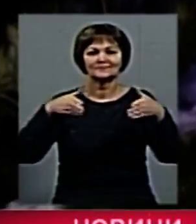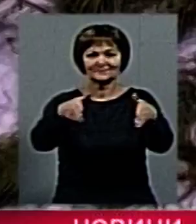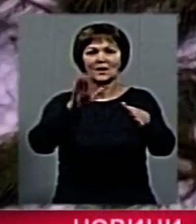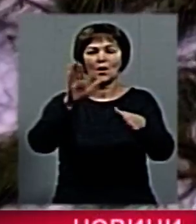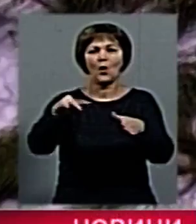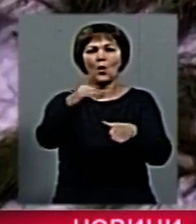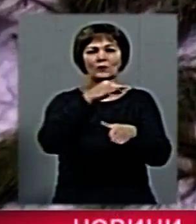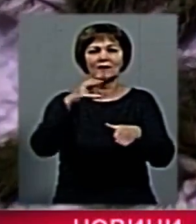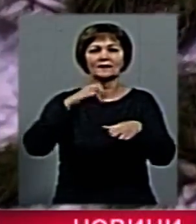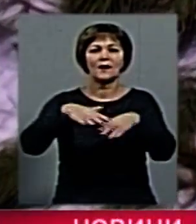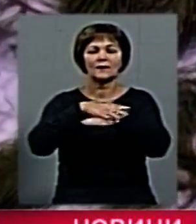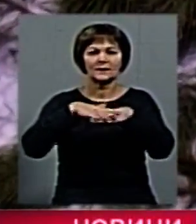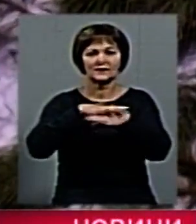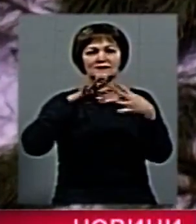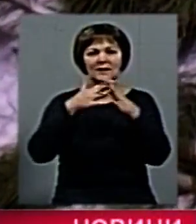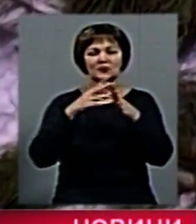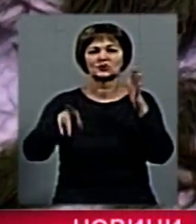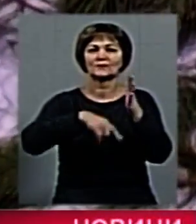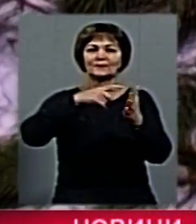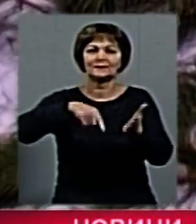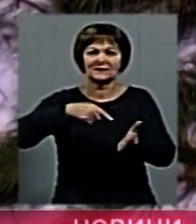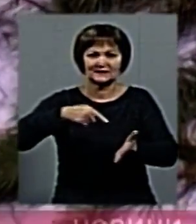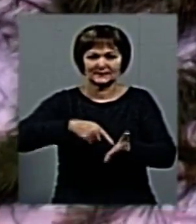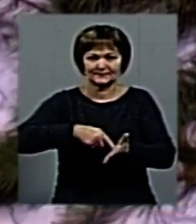області, на ринках сіл, селищ та міст.